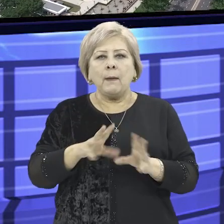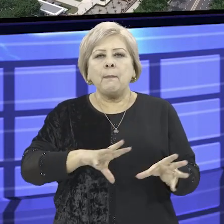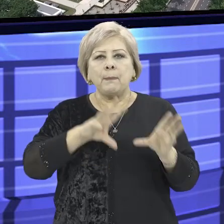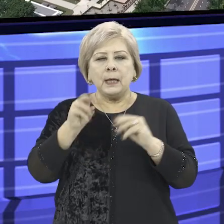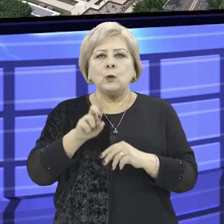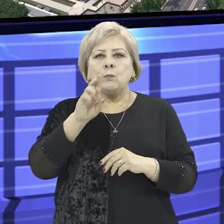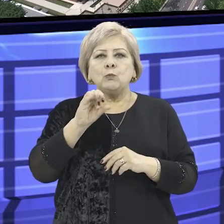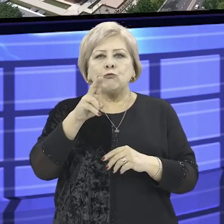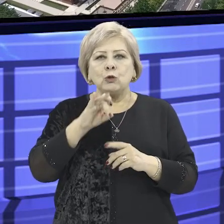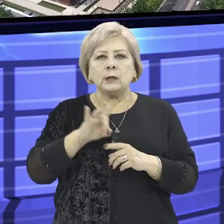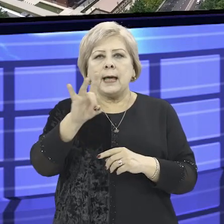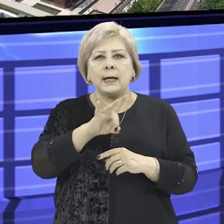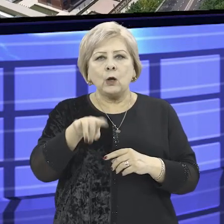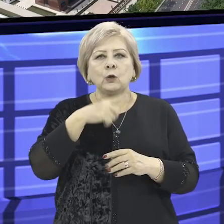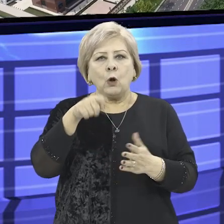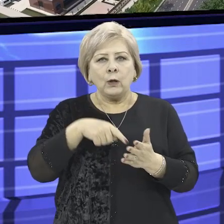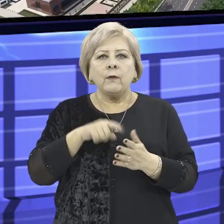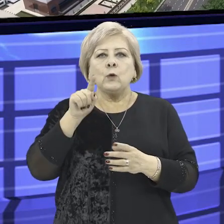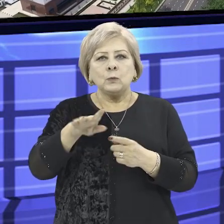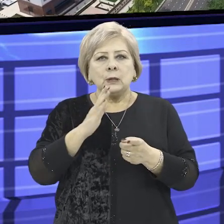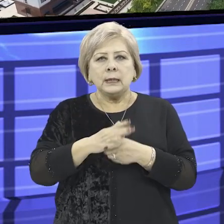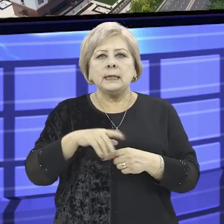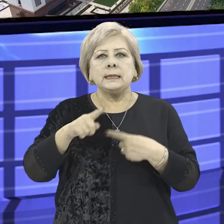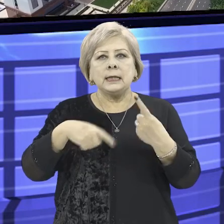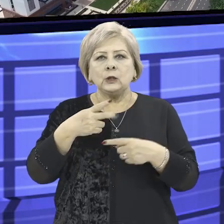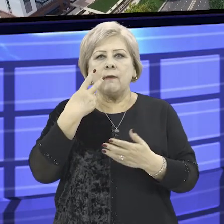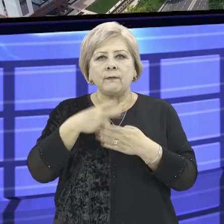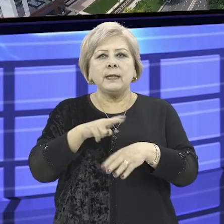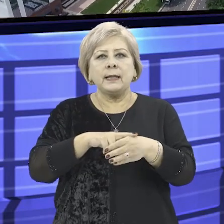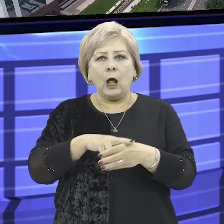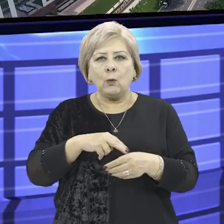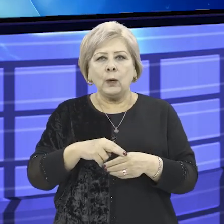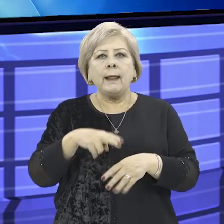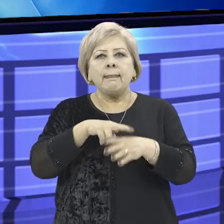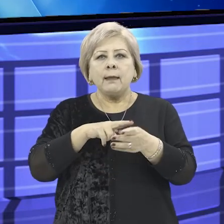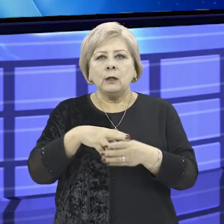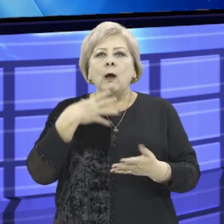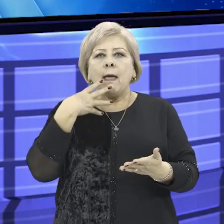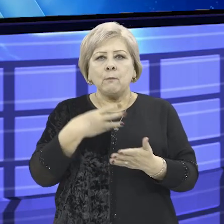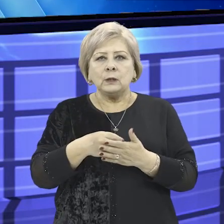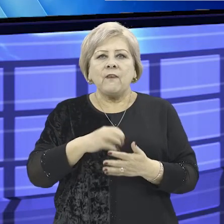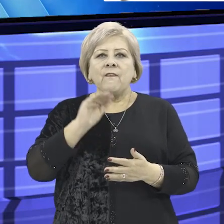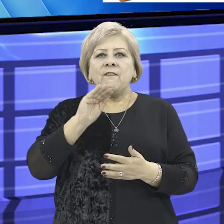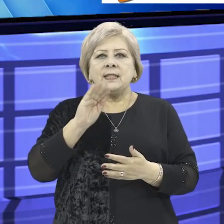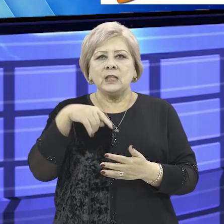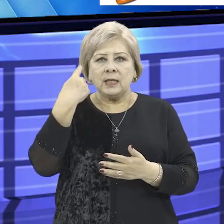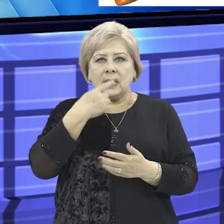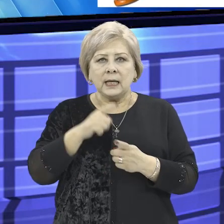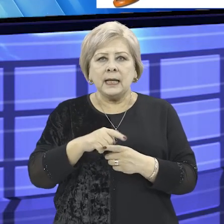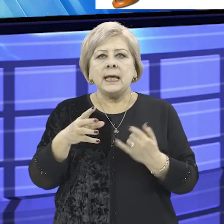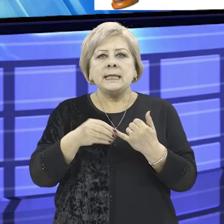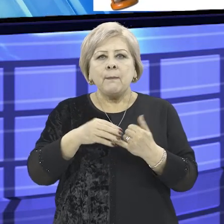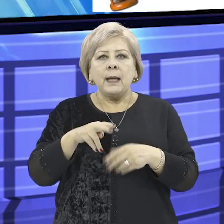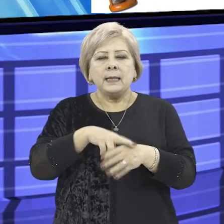объеме перечисляются в бюджеты районов и городов, в том числе следующие виды налогов. Налог на имущество физических